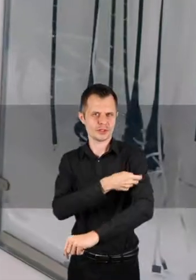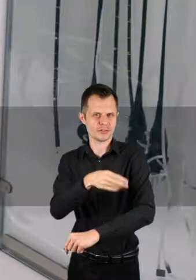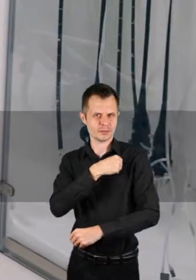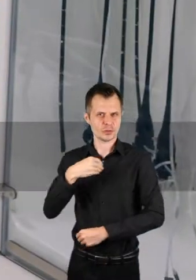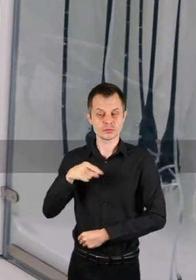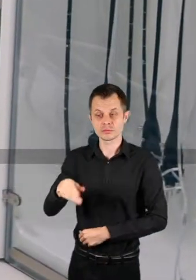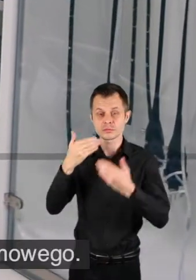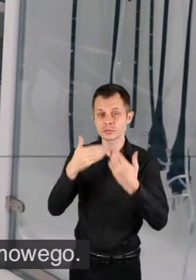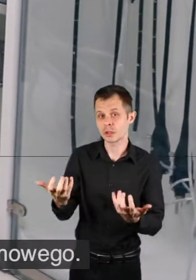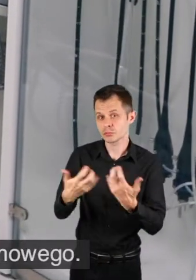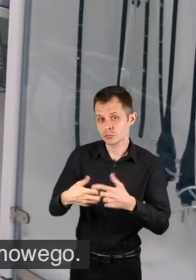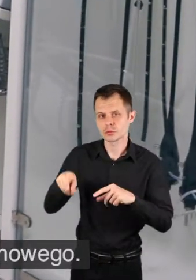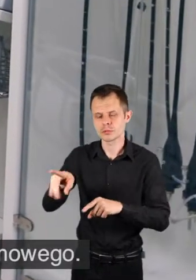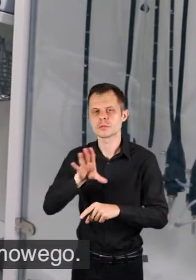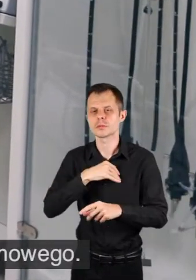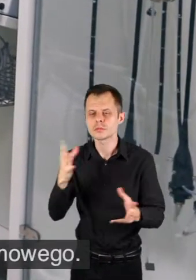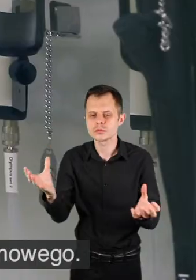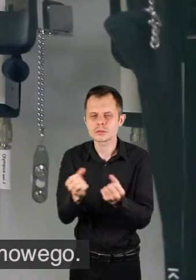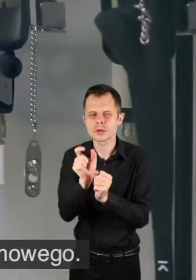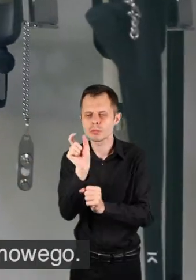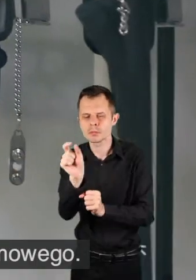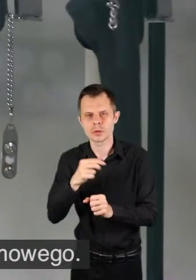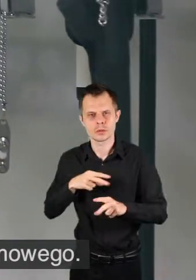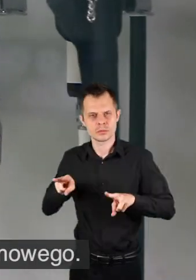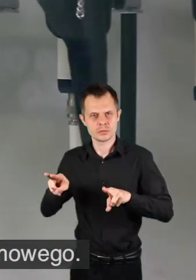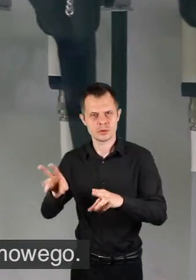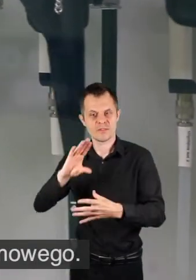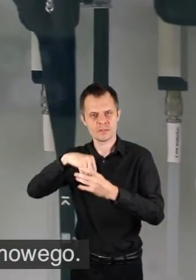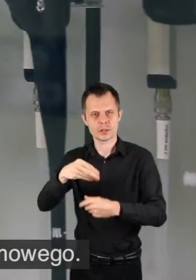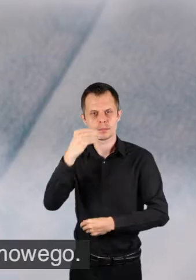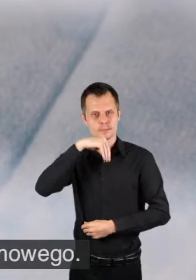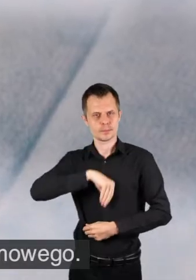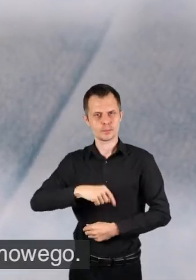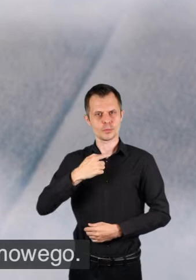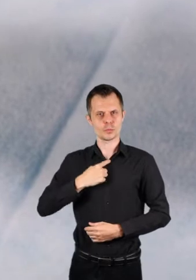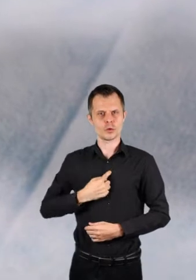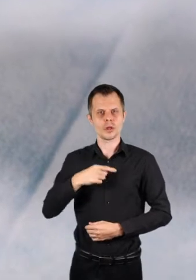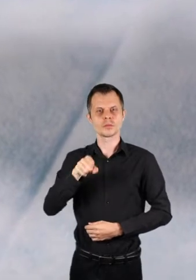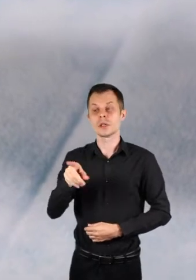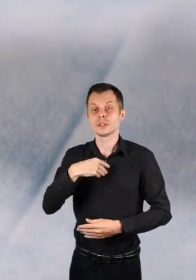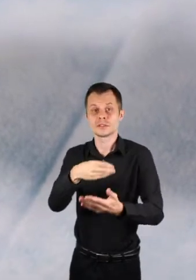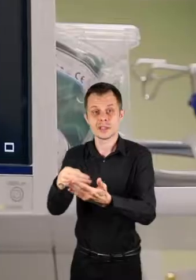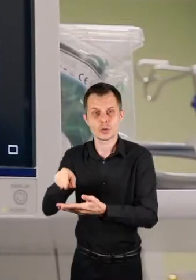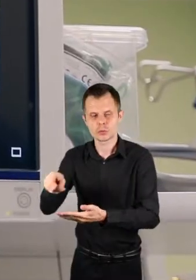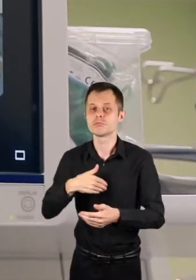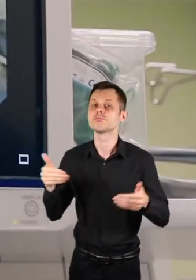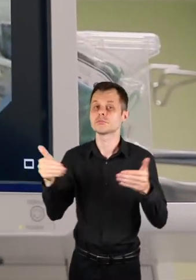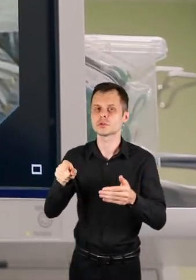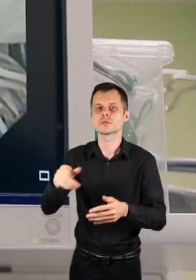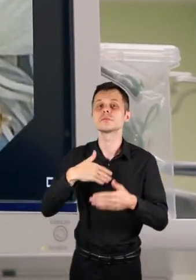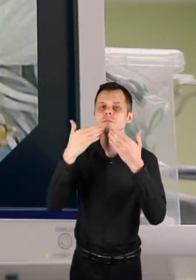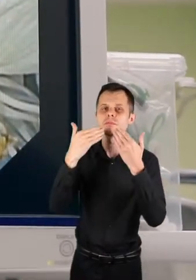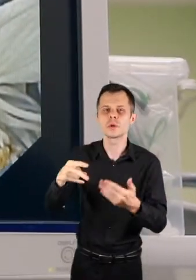pozwalający na wykrywanie bardzo małych zmian nowotworowych w zakresie przewodu pokarmowego. Zakup ten był możliwy